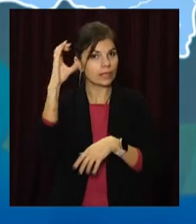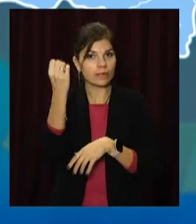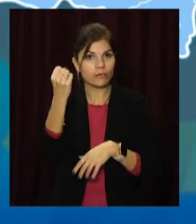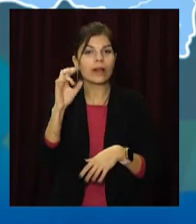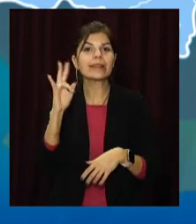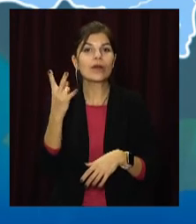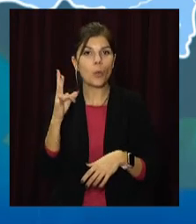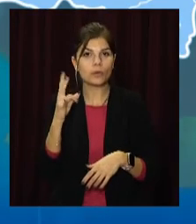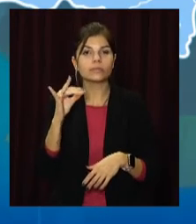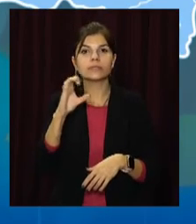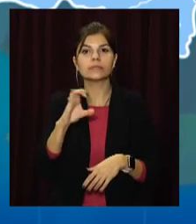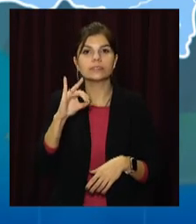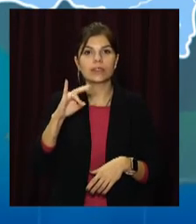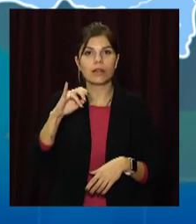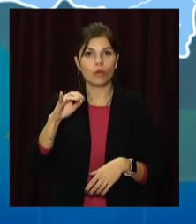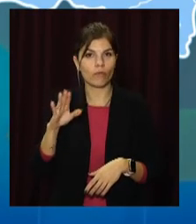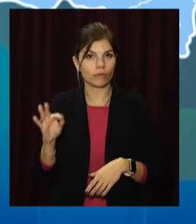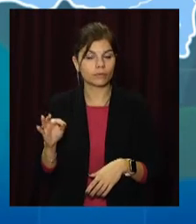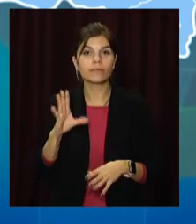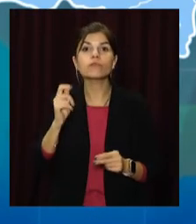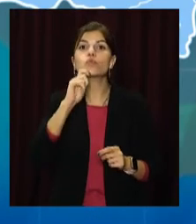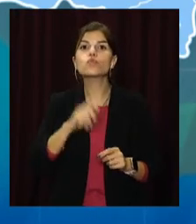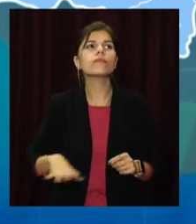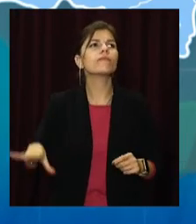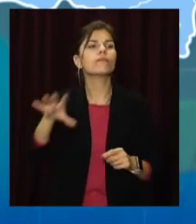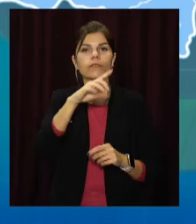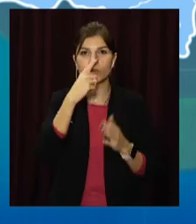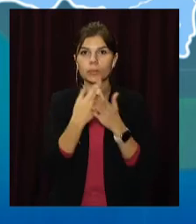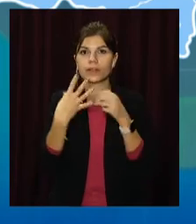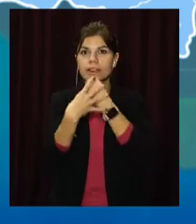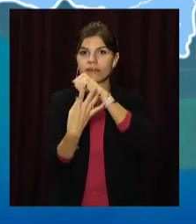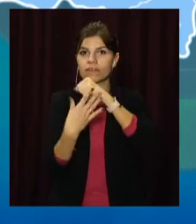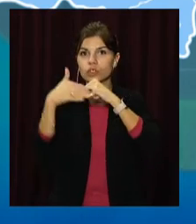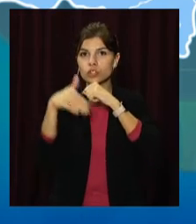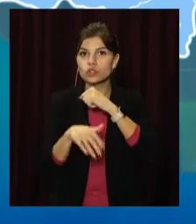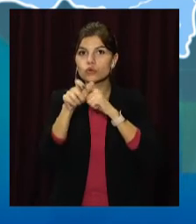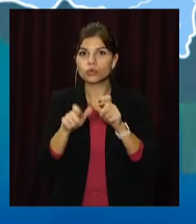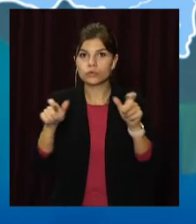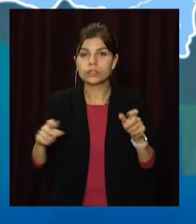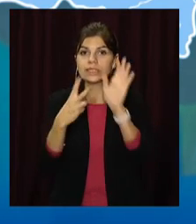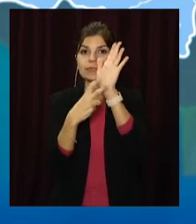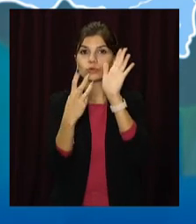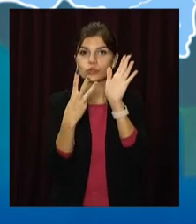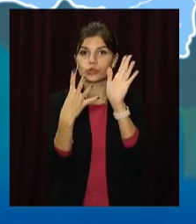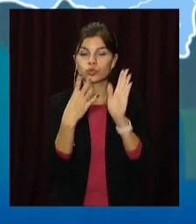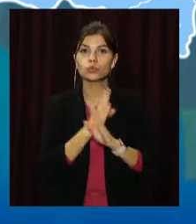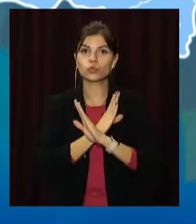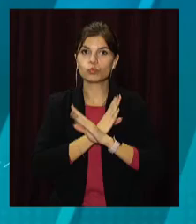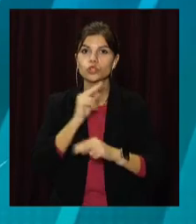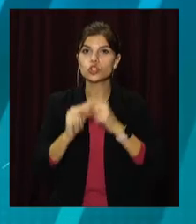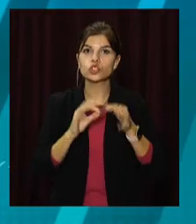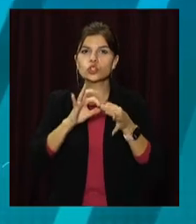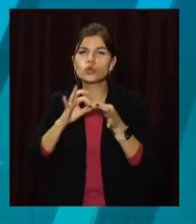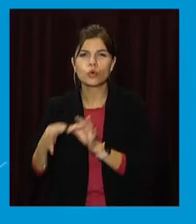Розі, Нікополі та Синельниковому. Загалом в Україні захворіли понад 19 тисяч людей. 734 померли через